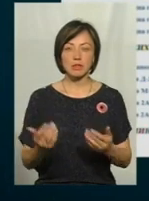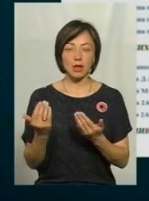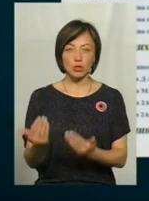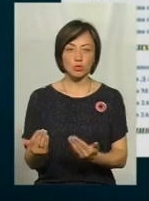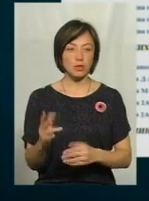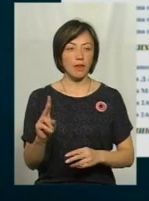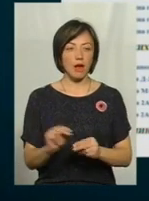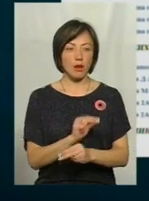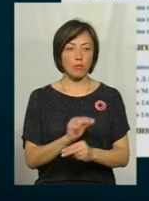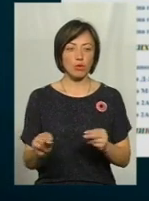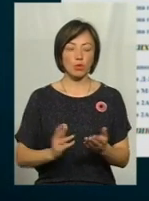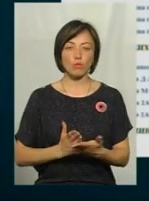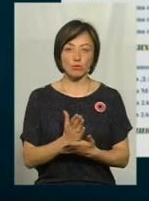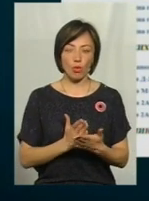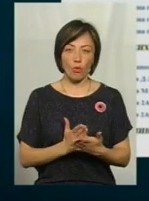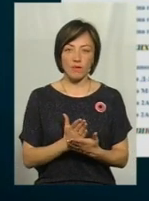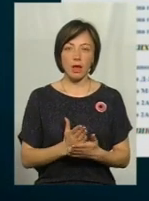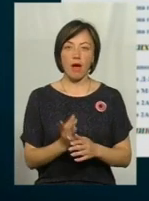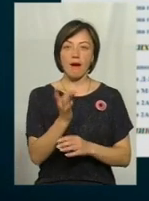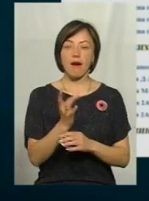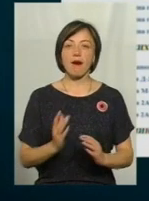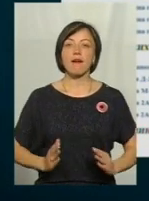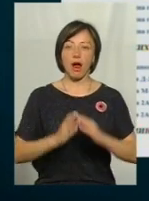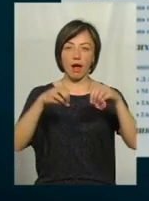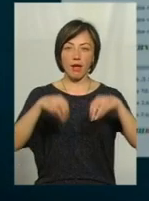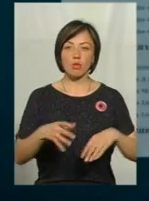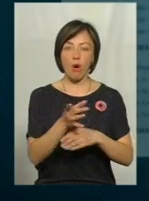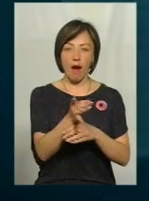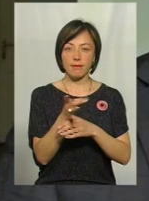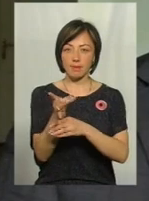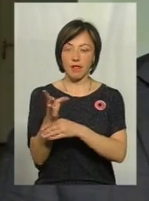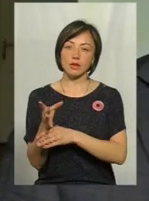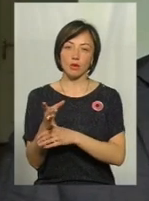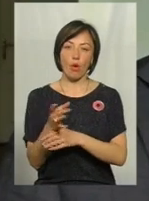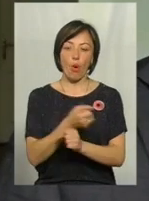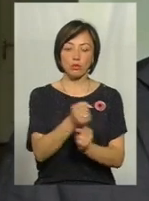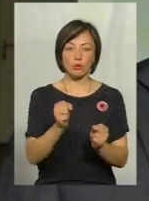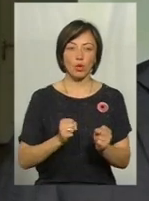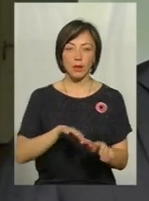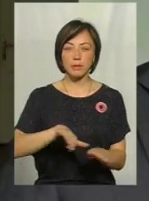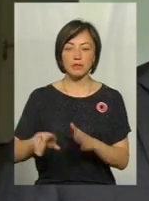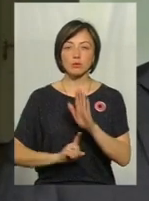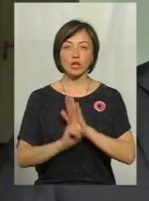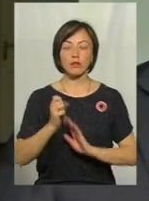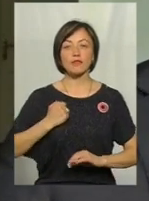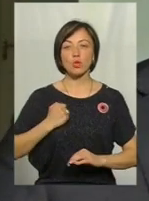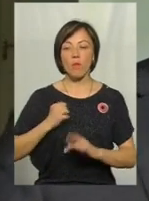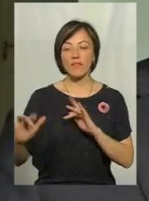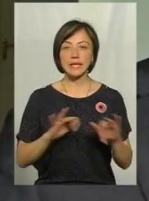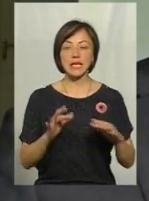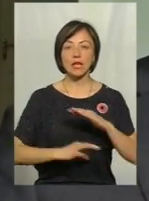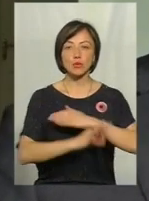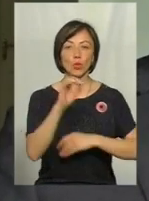на ремонті та обслуговуванні ракетно-артилерійського озброєння. Після початку військових дій на Сході